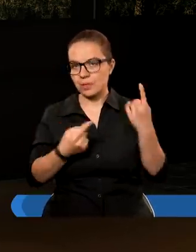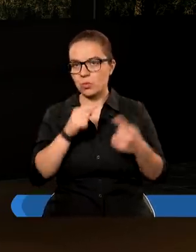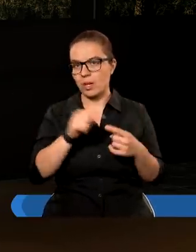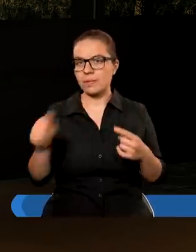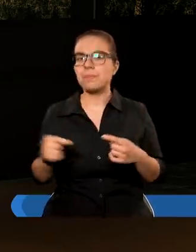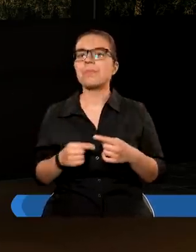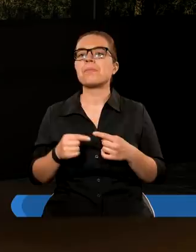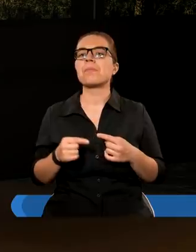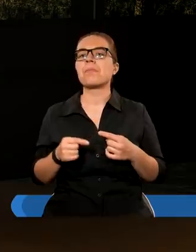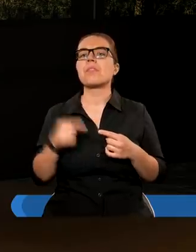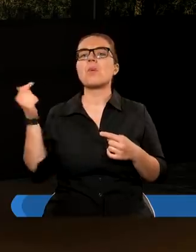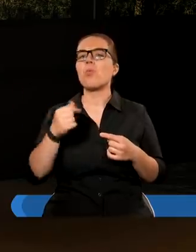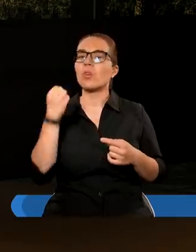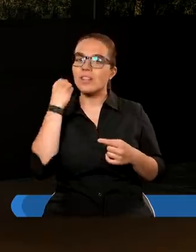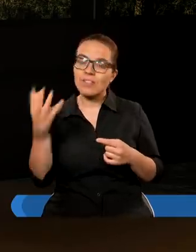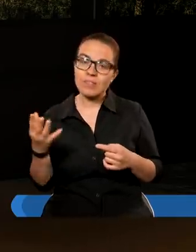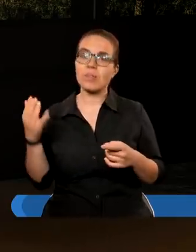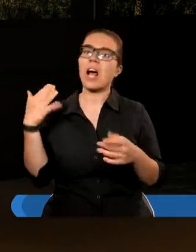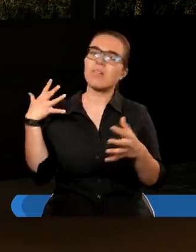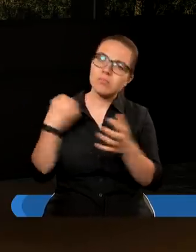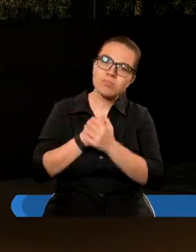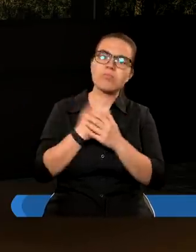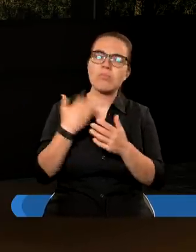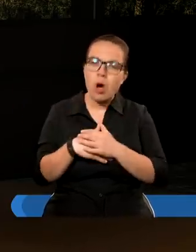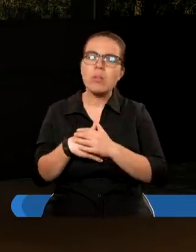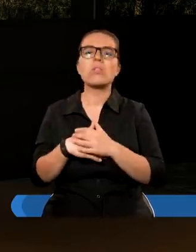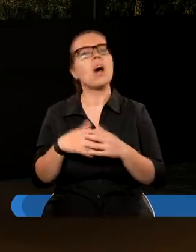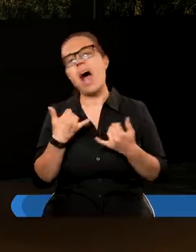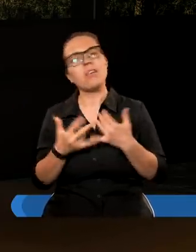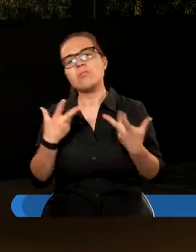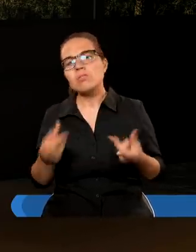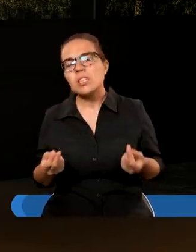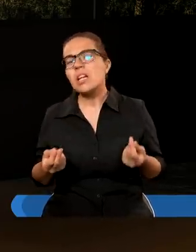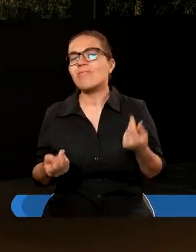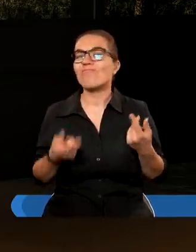pojawia, że musisz wytrwać albo do końca, albo twoje oczekiwanie,